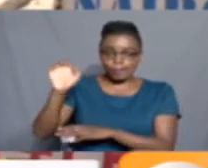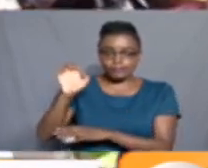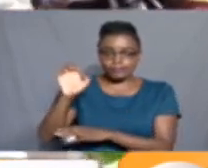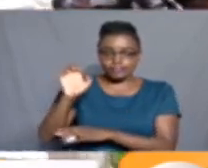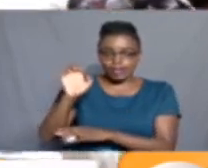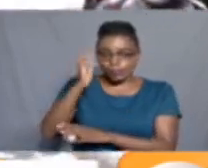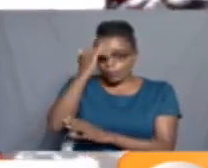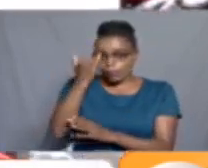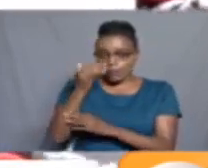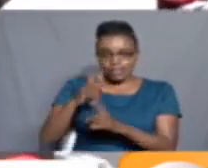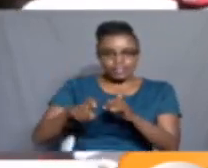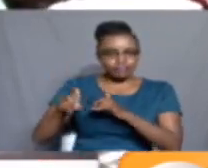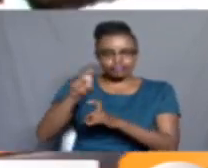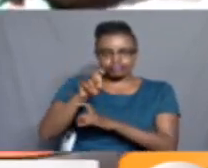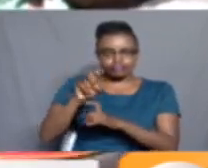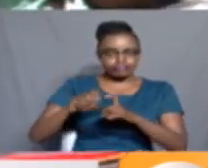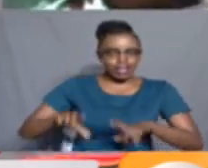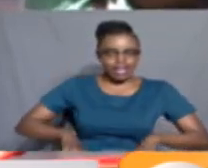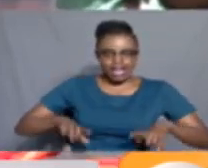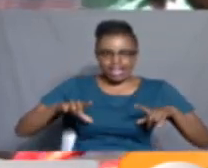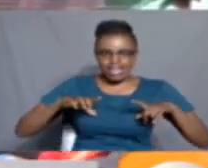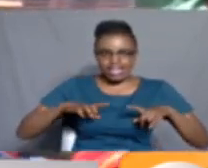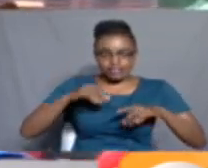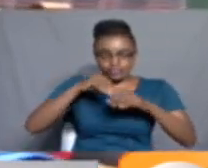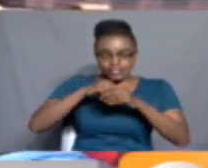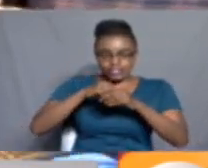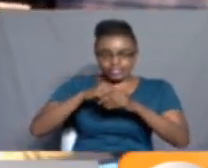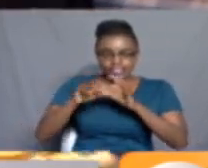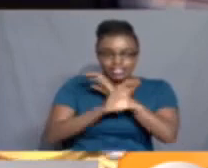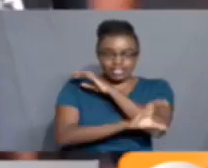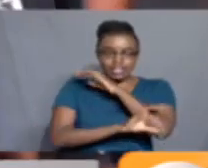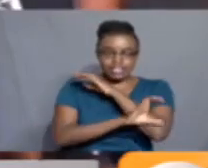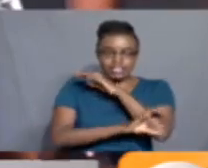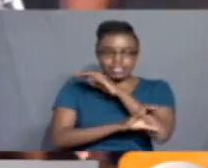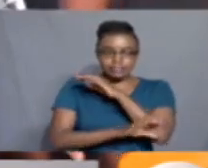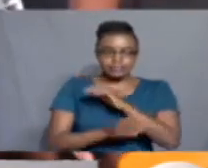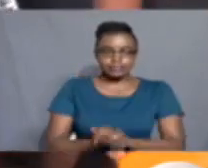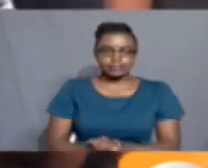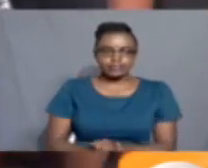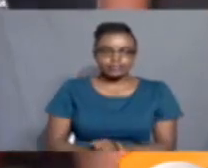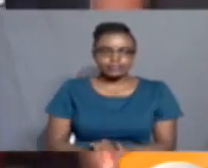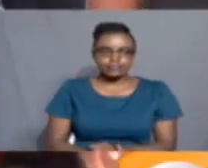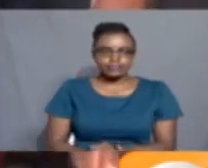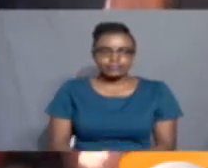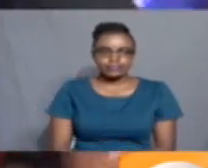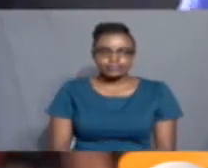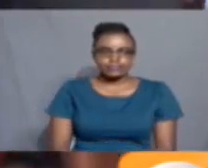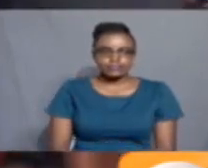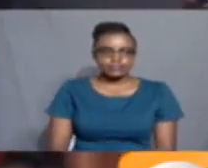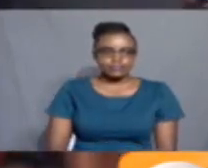Kutokana na kuongezeka kwa garama ya maisha humu nchini Mirian Yambura Runinga, Citizen Nakuru